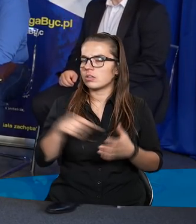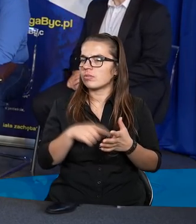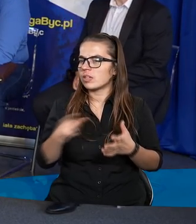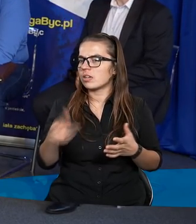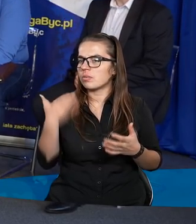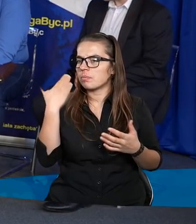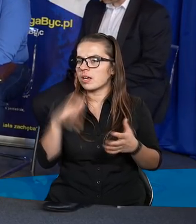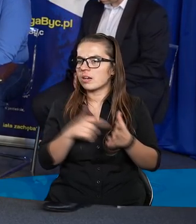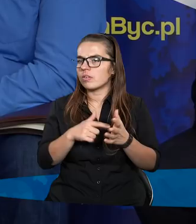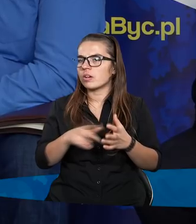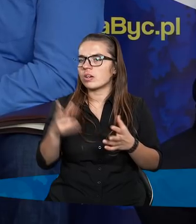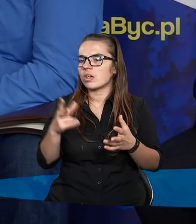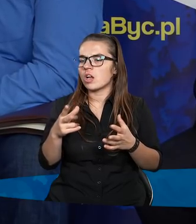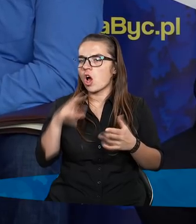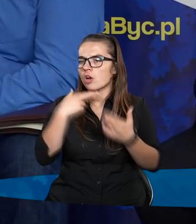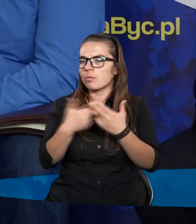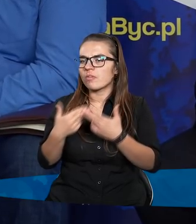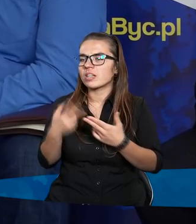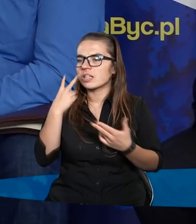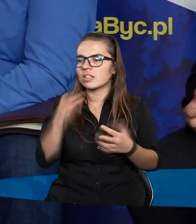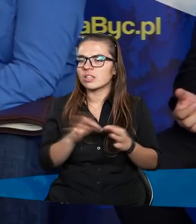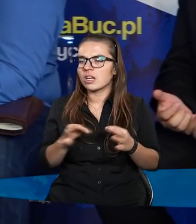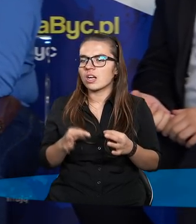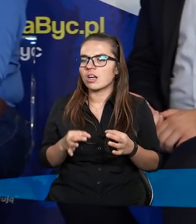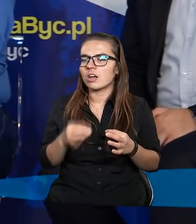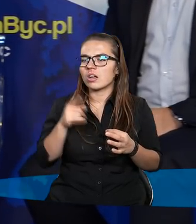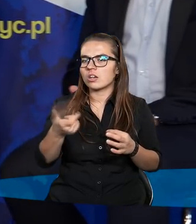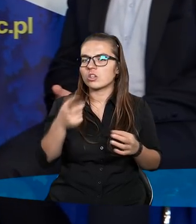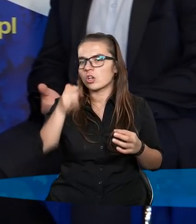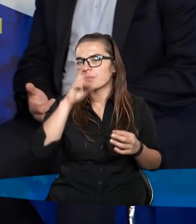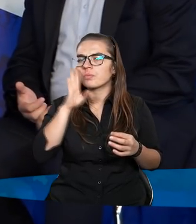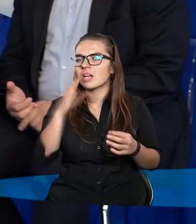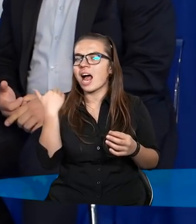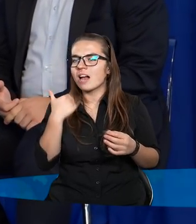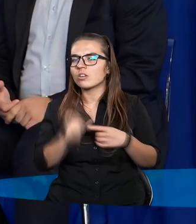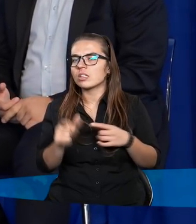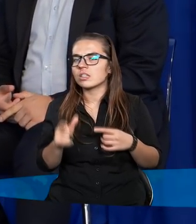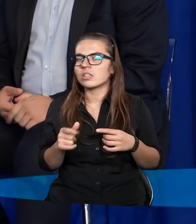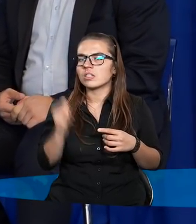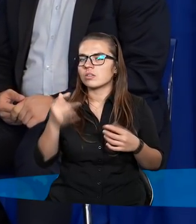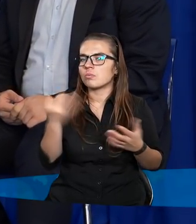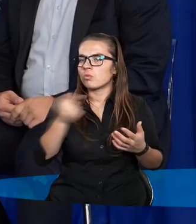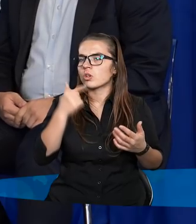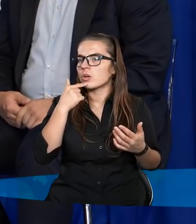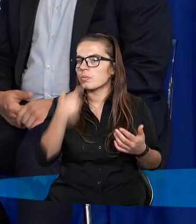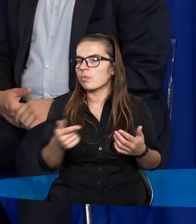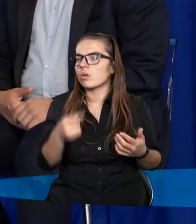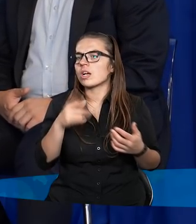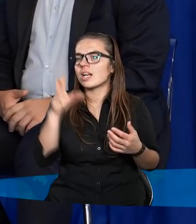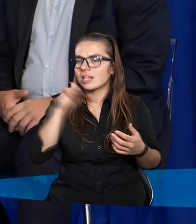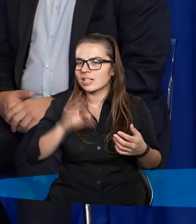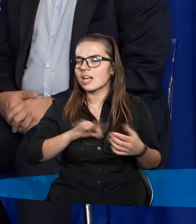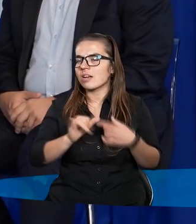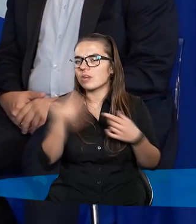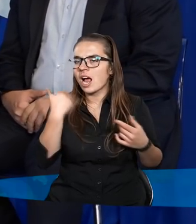wspomnieć, że da się od pewnych rzeczy odciąć. To, co powiedziałem o alkoholiku, tak? Ktoś może być synem alkoholika